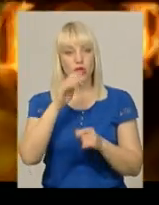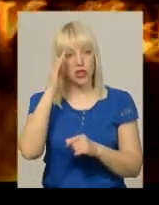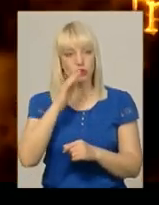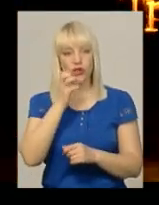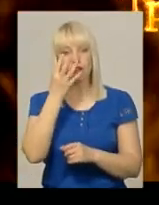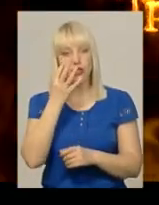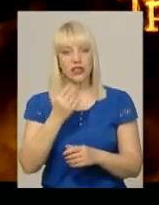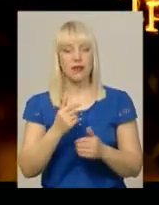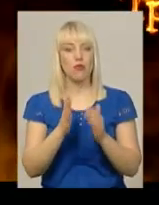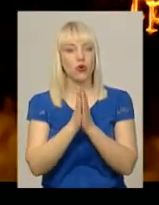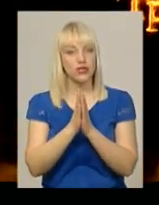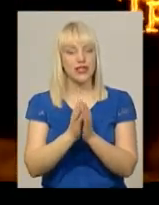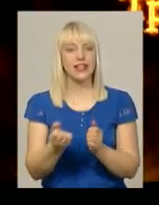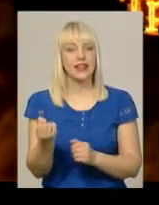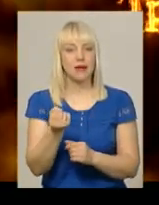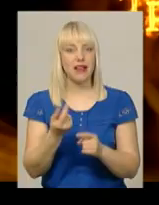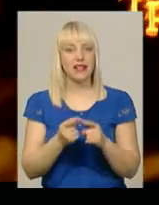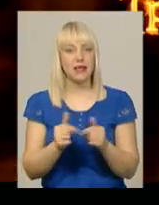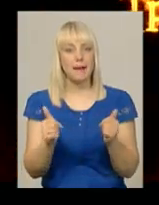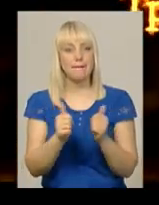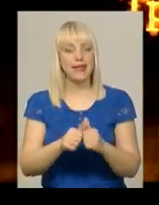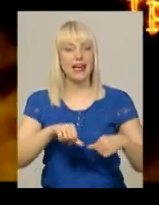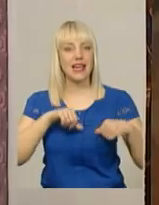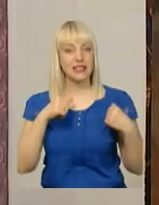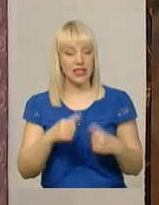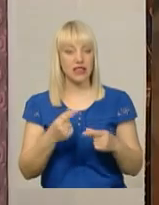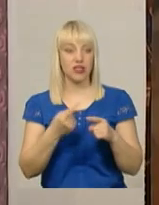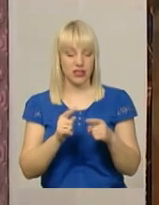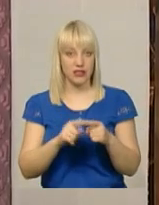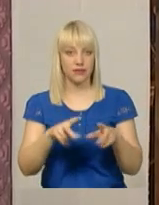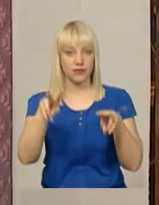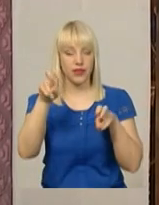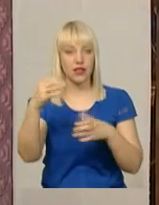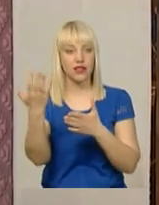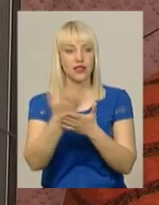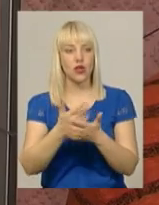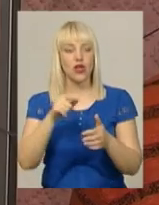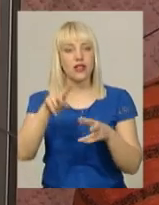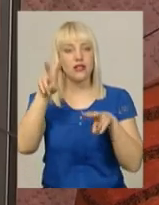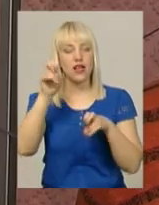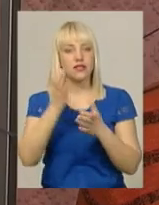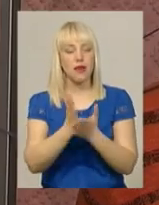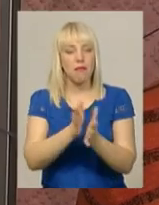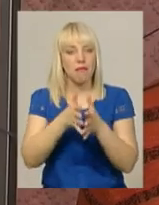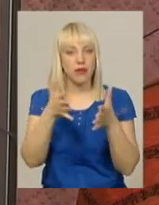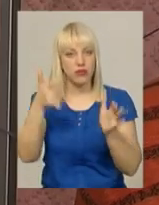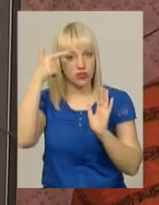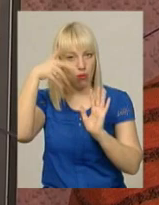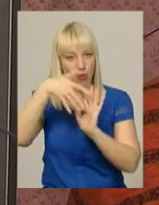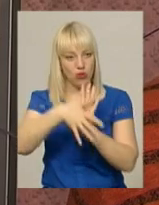прохаючи тримати її біля серця. Цю фразу винесли у назву, але назва має значно ширше поняття, каже Валерій Шалига.